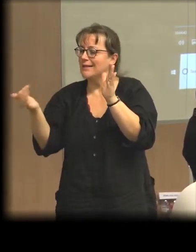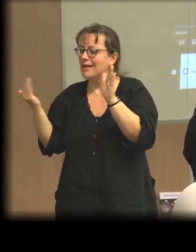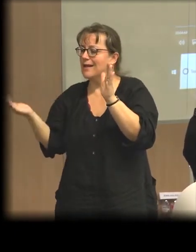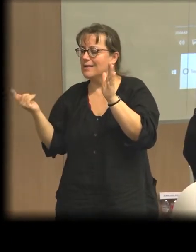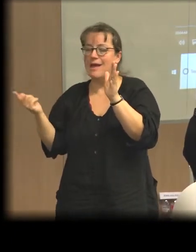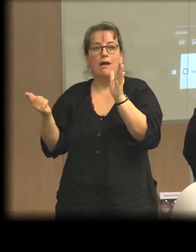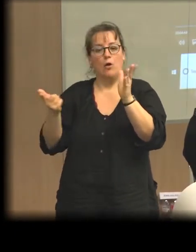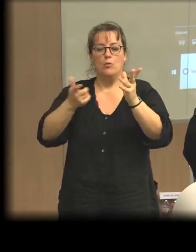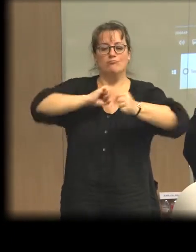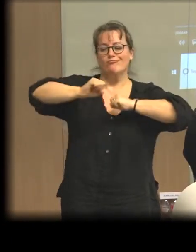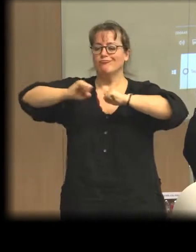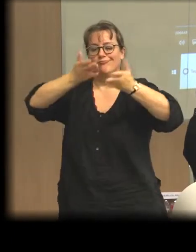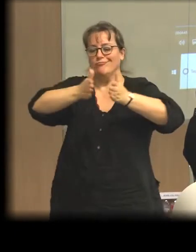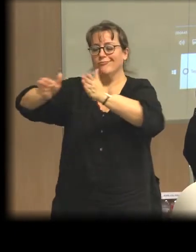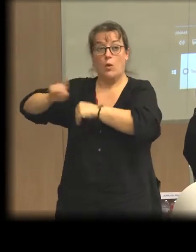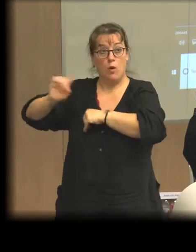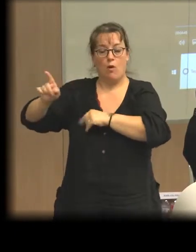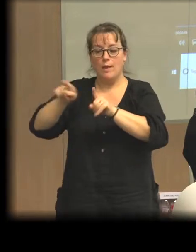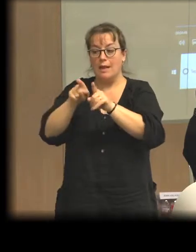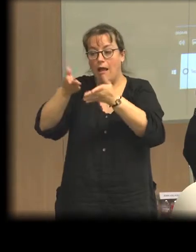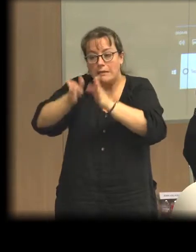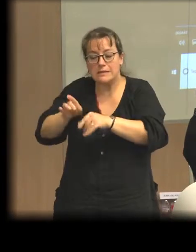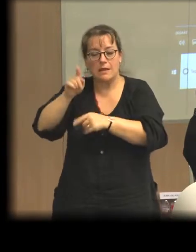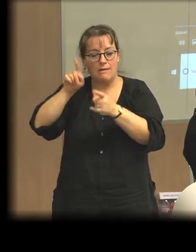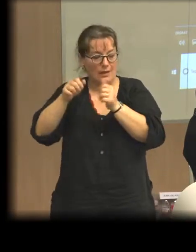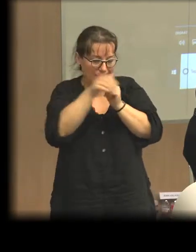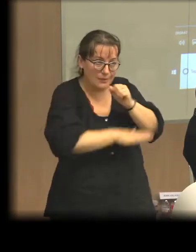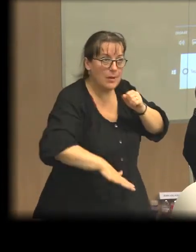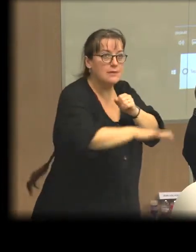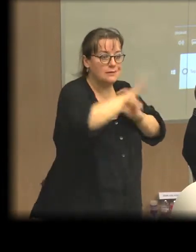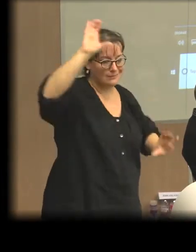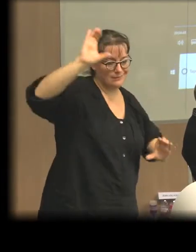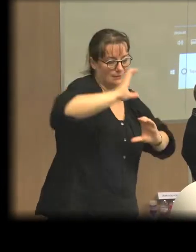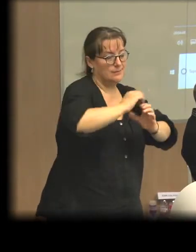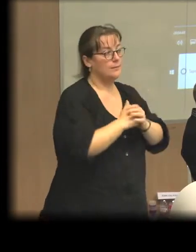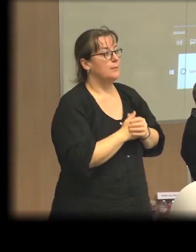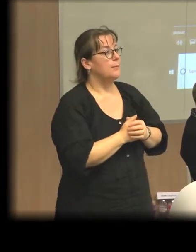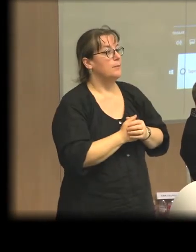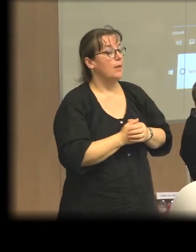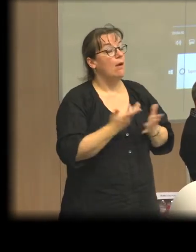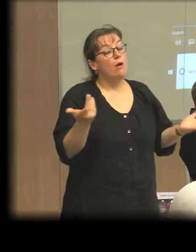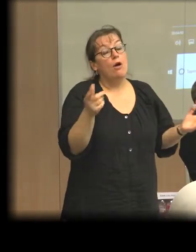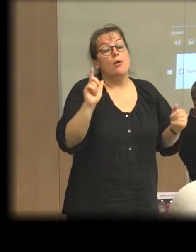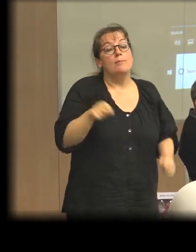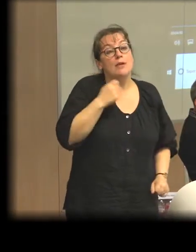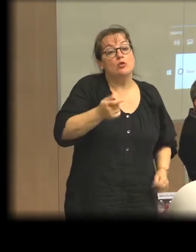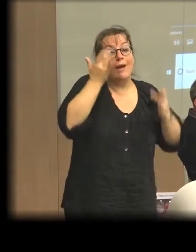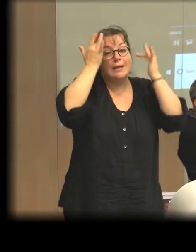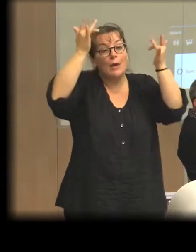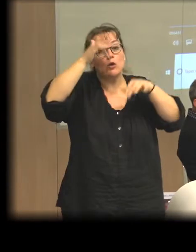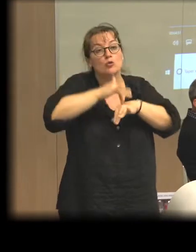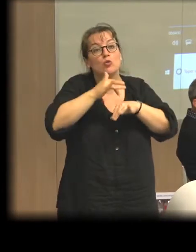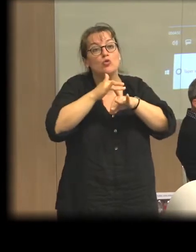publique également. Alors, cette expérience va être menée avec un certain nombre d'aléas. Par exemple,